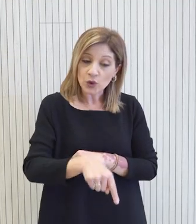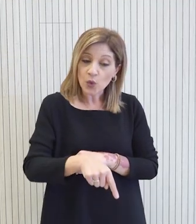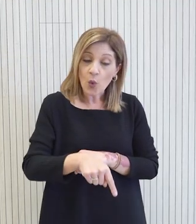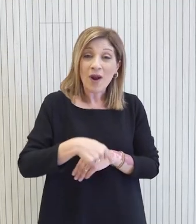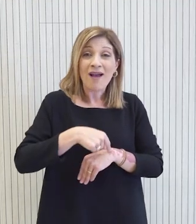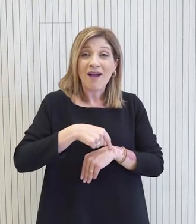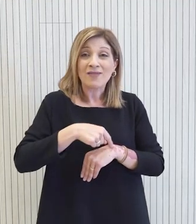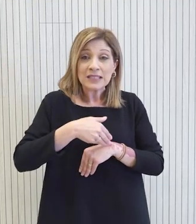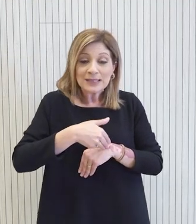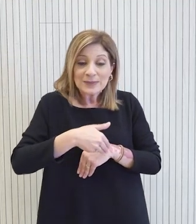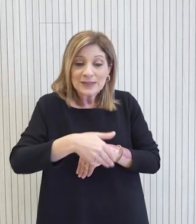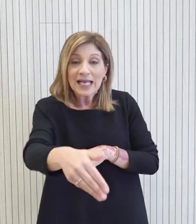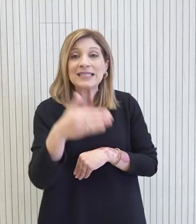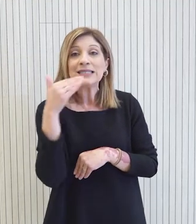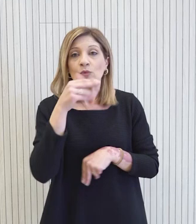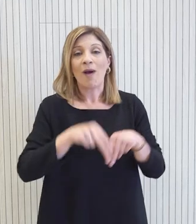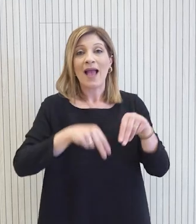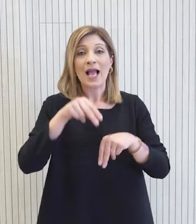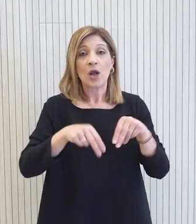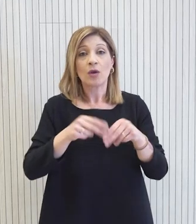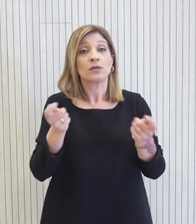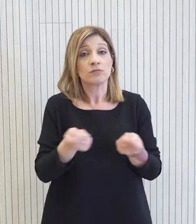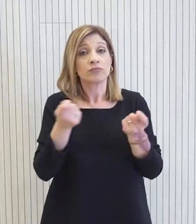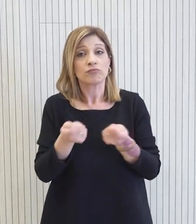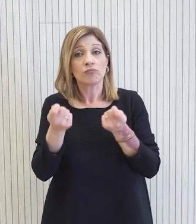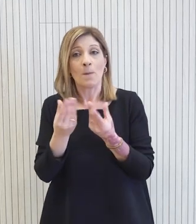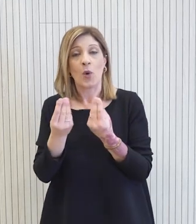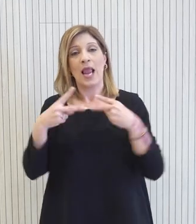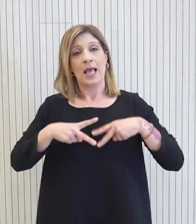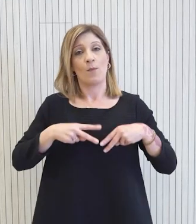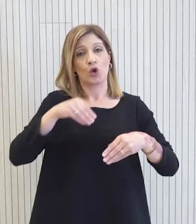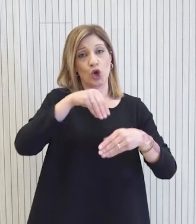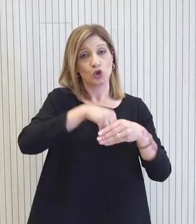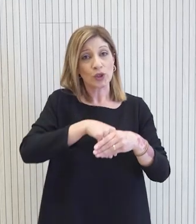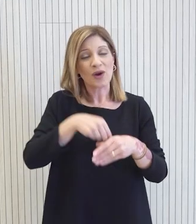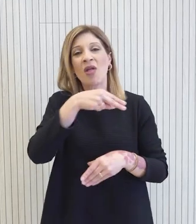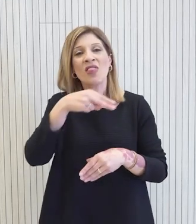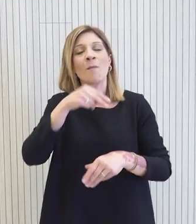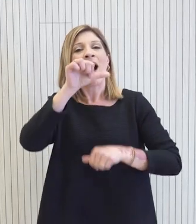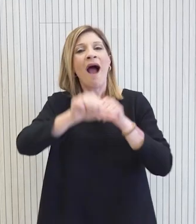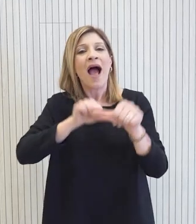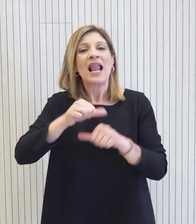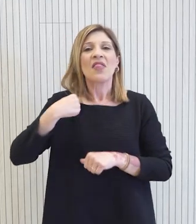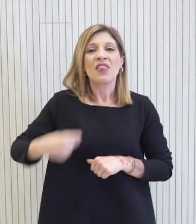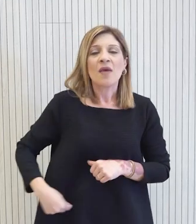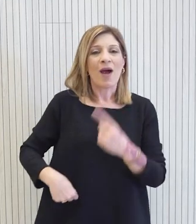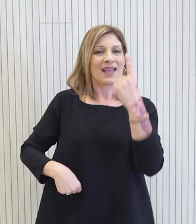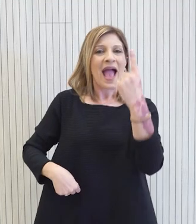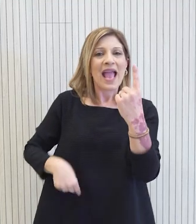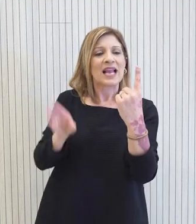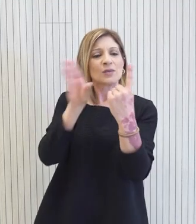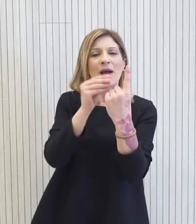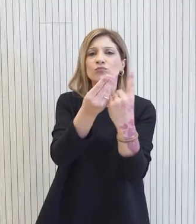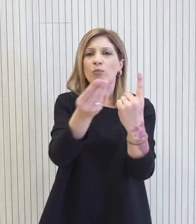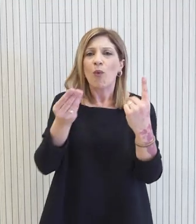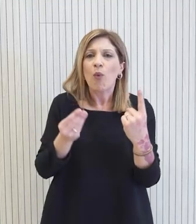πολύ κρίσιμο χρονικό ορίζοντα. Έχουν γίνει πάρα πολλά από πλευρά της Υπουργής Εσωτερικών. Είναι πολλές οι φορές που και ο ίδιος ο Υπουργός Εσωτερικών